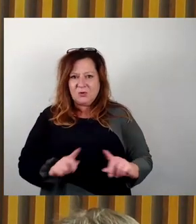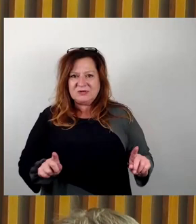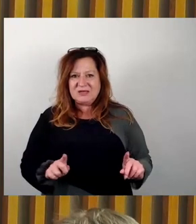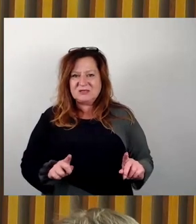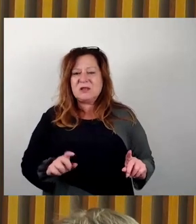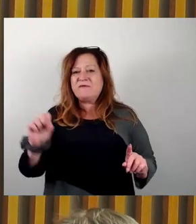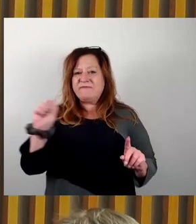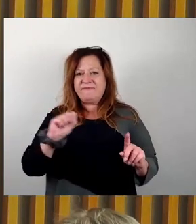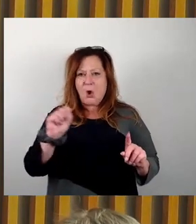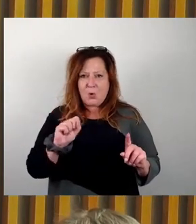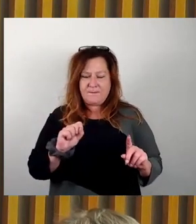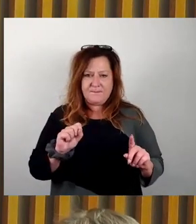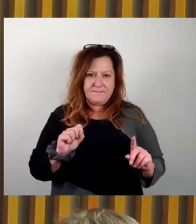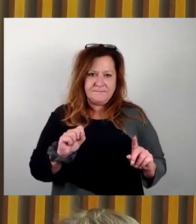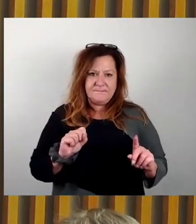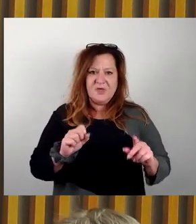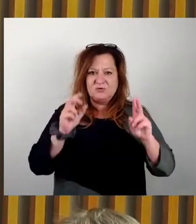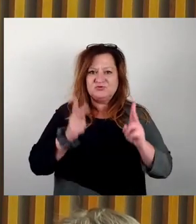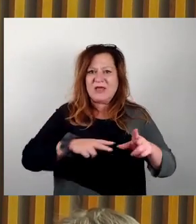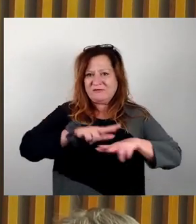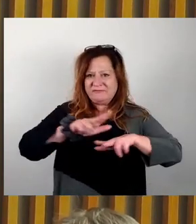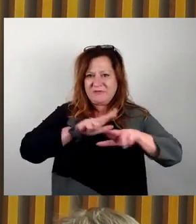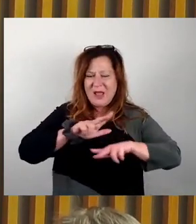in der Stadtverwaltung schon gibt.